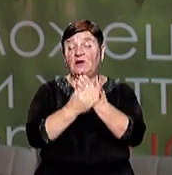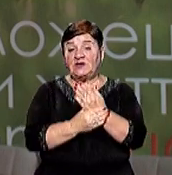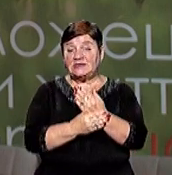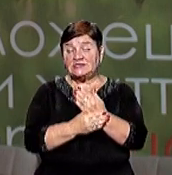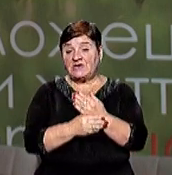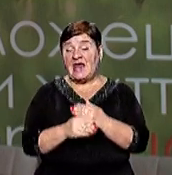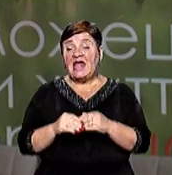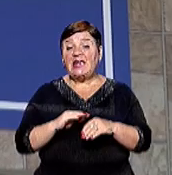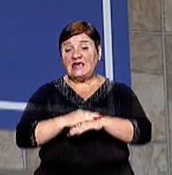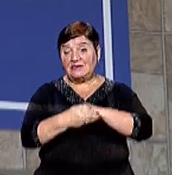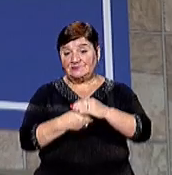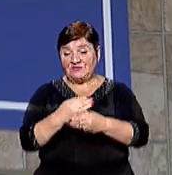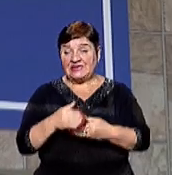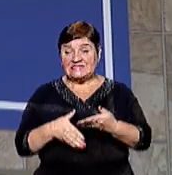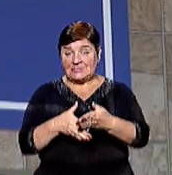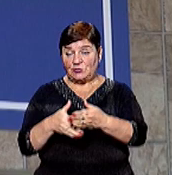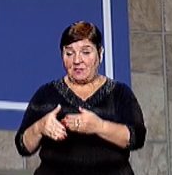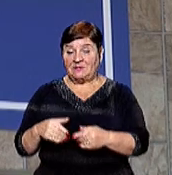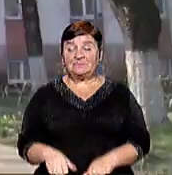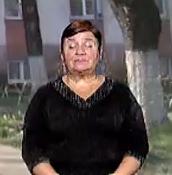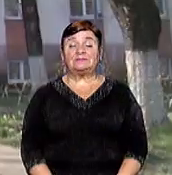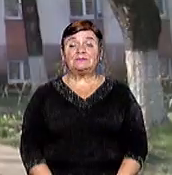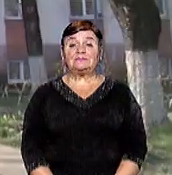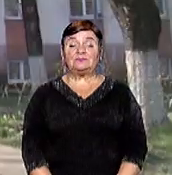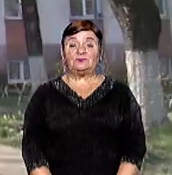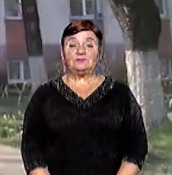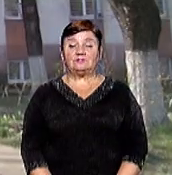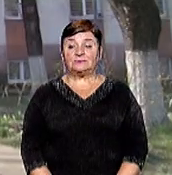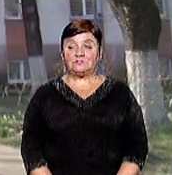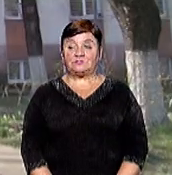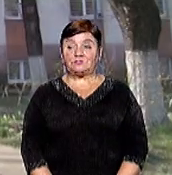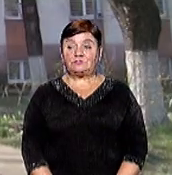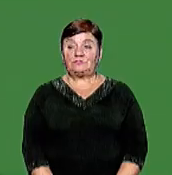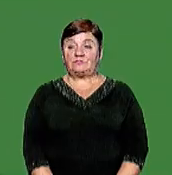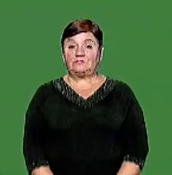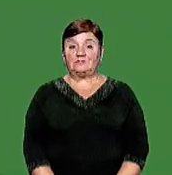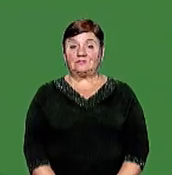та антисептичними засобами Діана Фуско, Валерій Міхліченко, новини на Суспільному